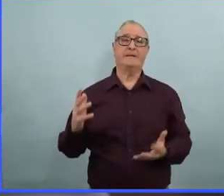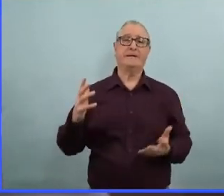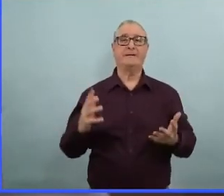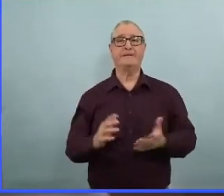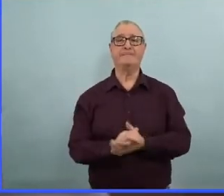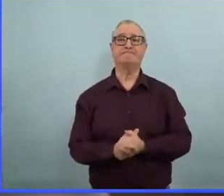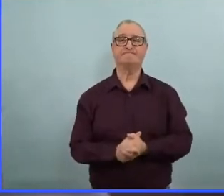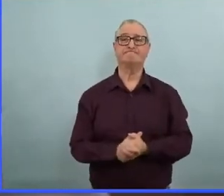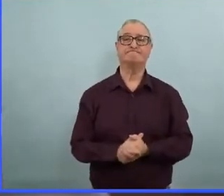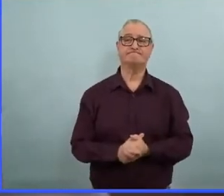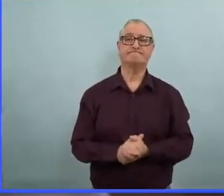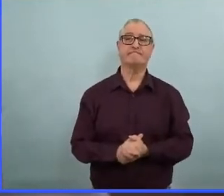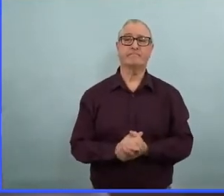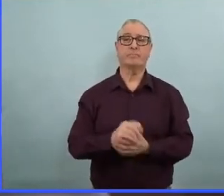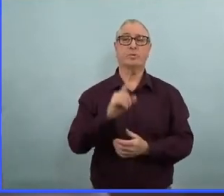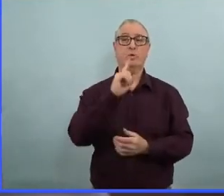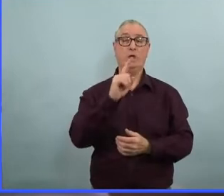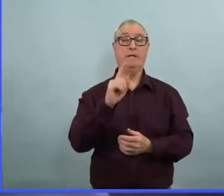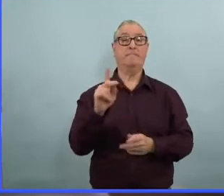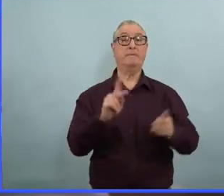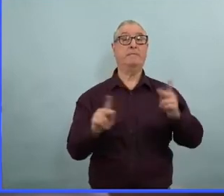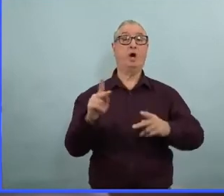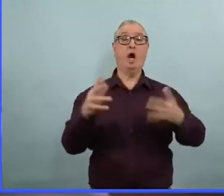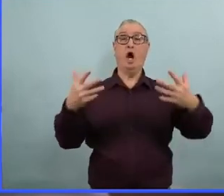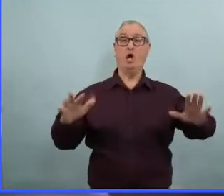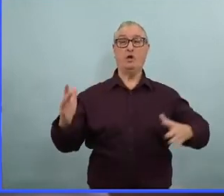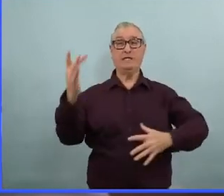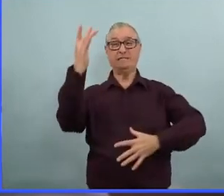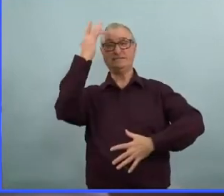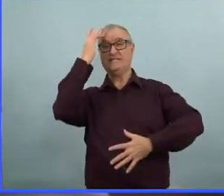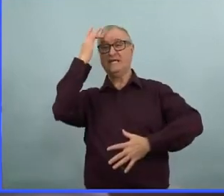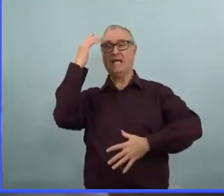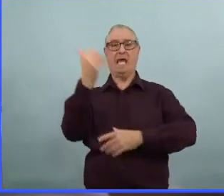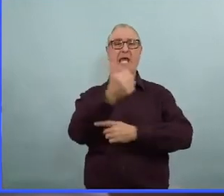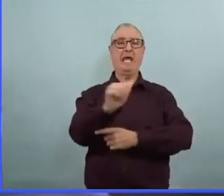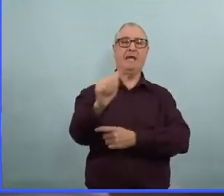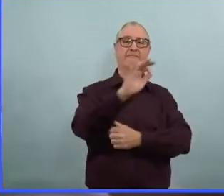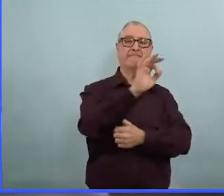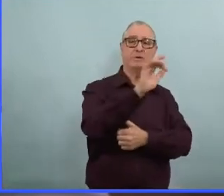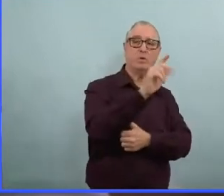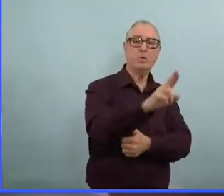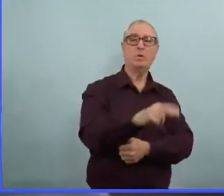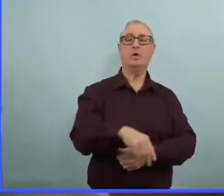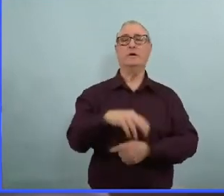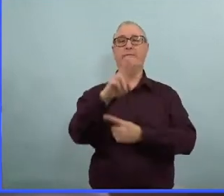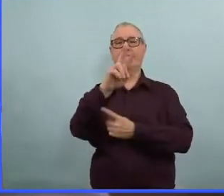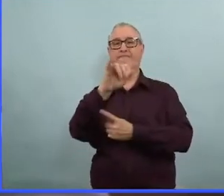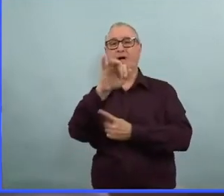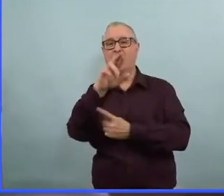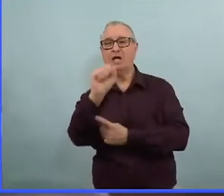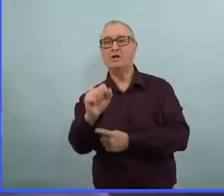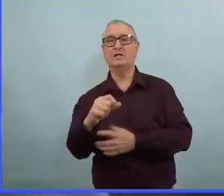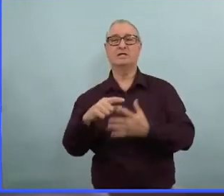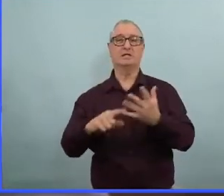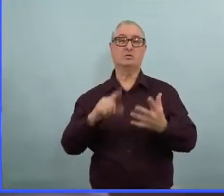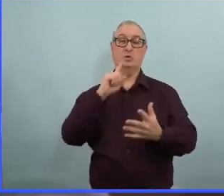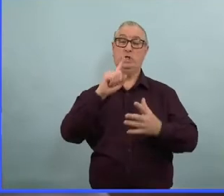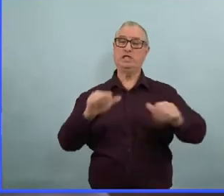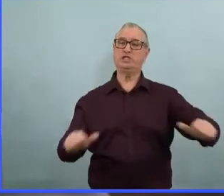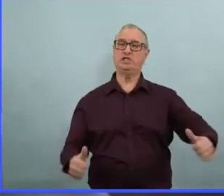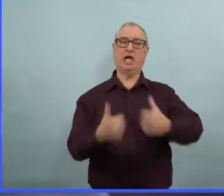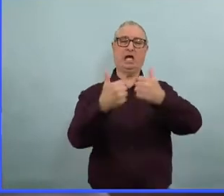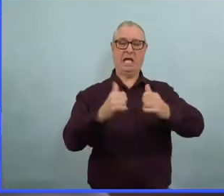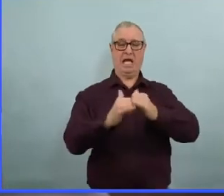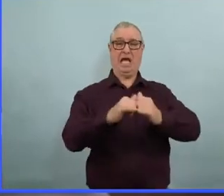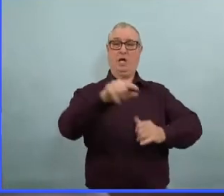Et c'est certainement des défis plus importants pour les manitobains qui sont malades. Alors, oui, il a des manières d'atténuer le risque, mais ça ne peut pas